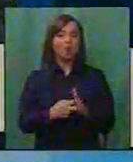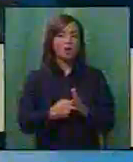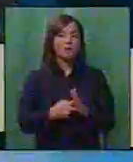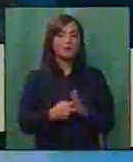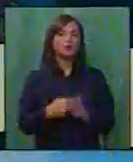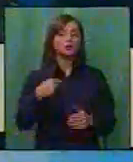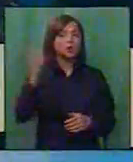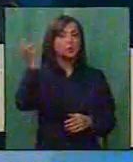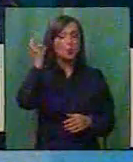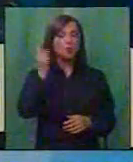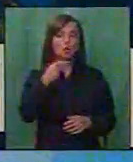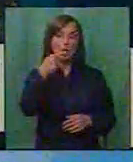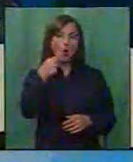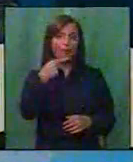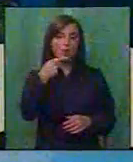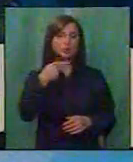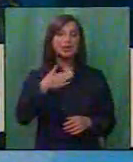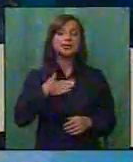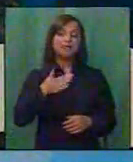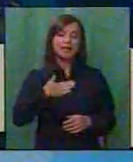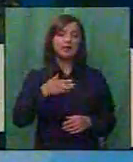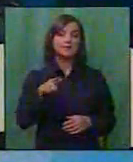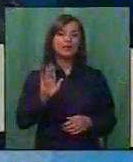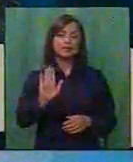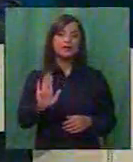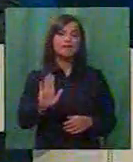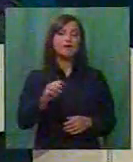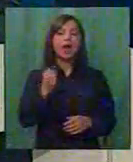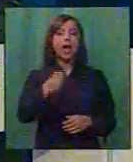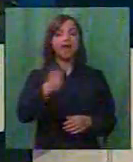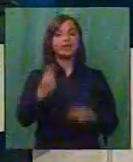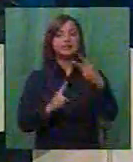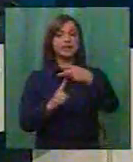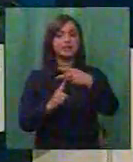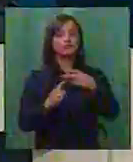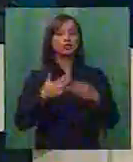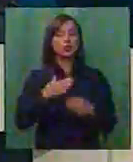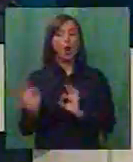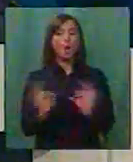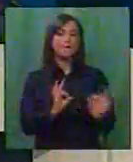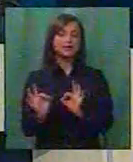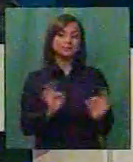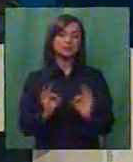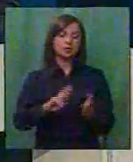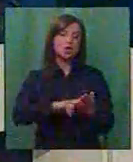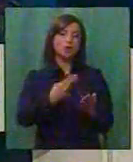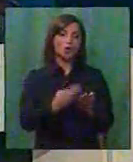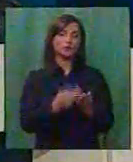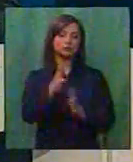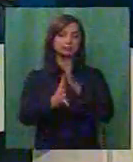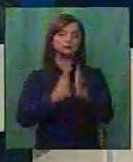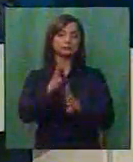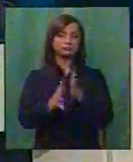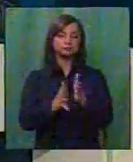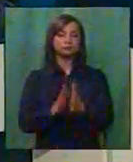со слухот и говорот, за ниф А1 телевизија секако обезбеди толковен